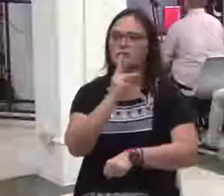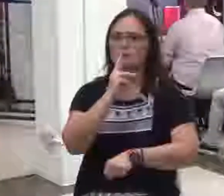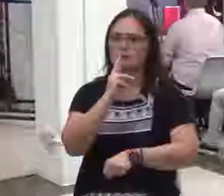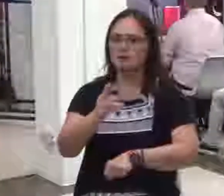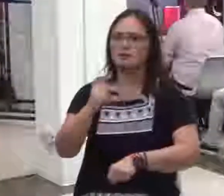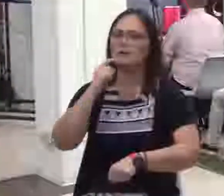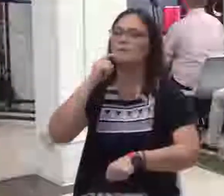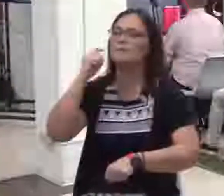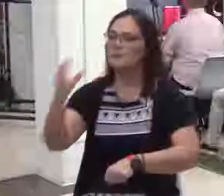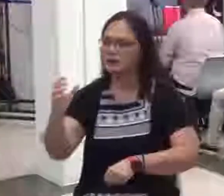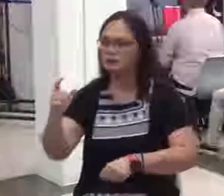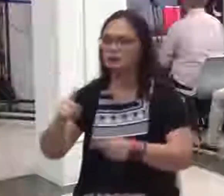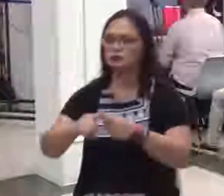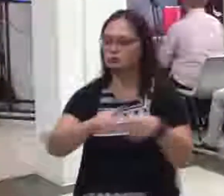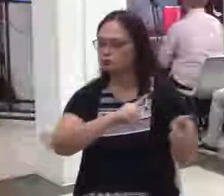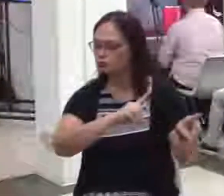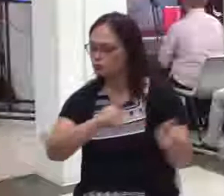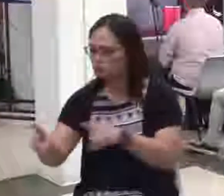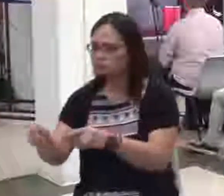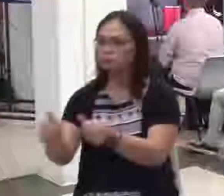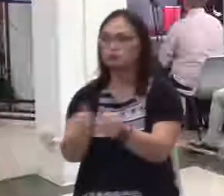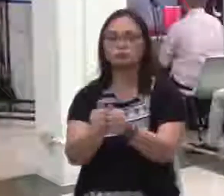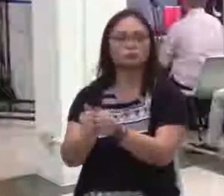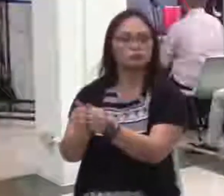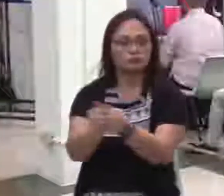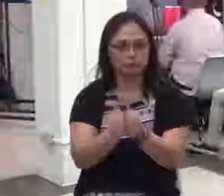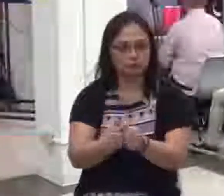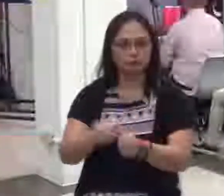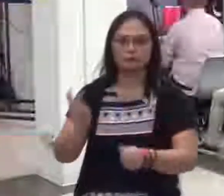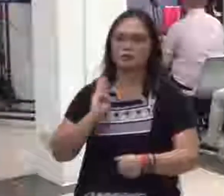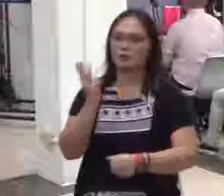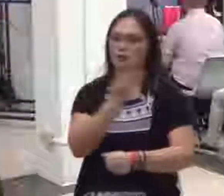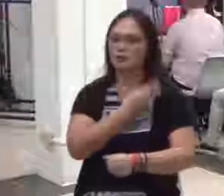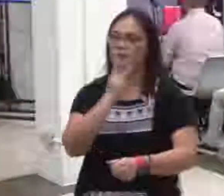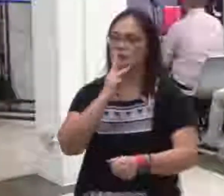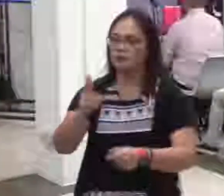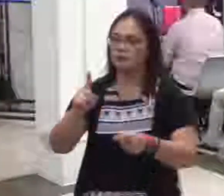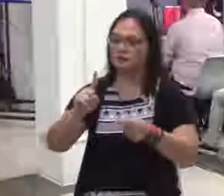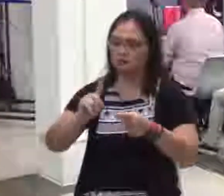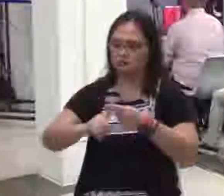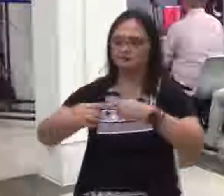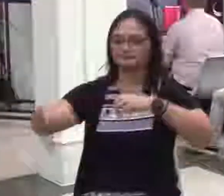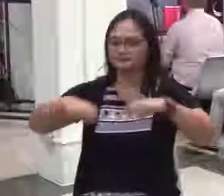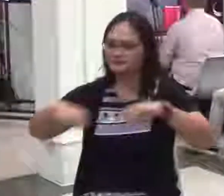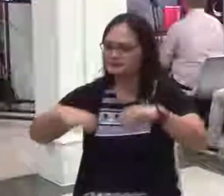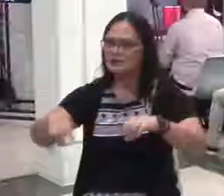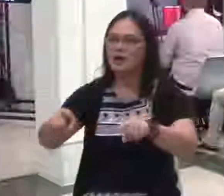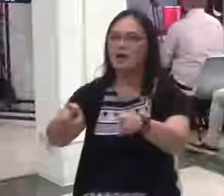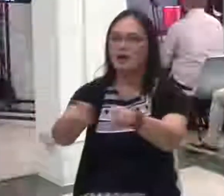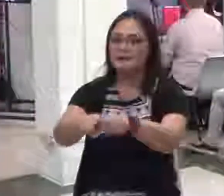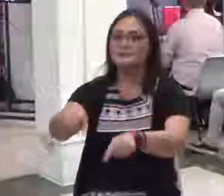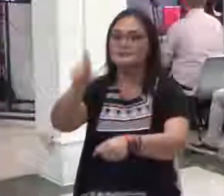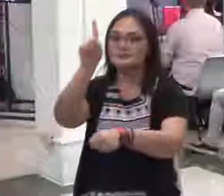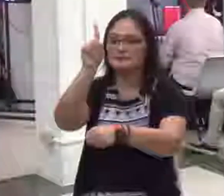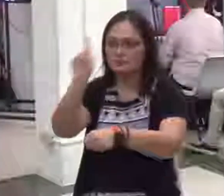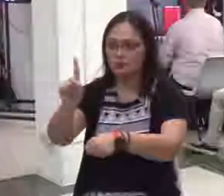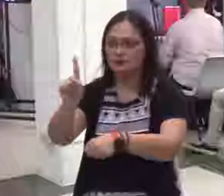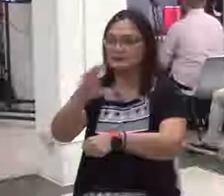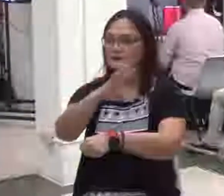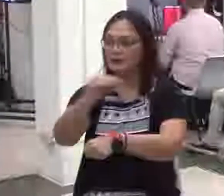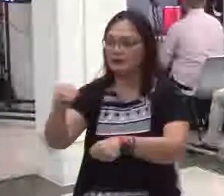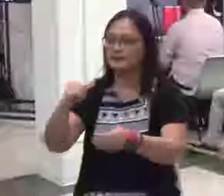something together we are to perform as one and it was the Lord's will and it